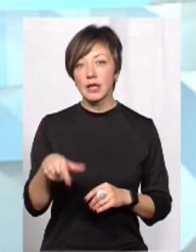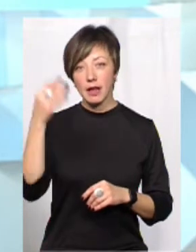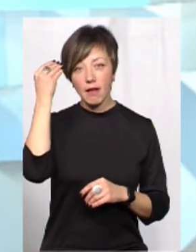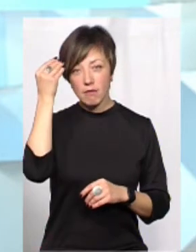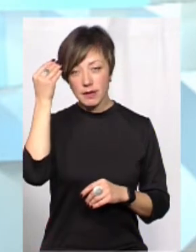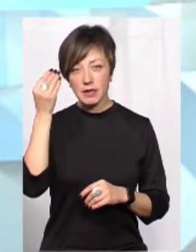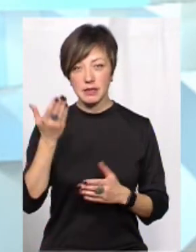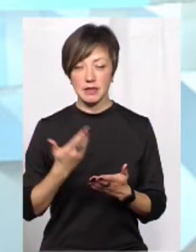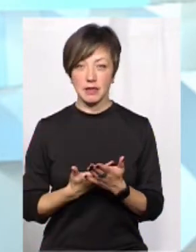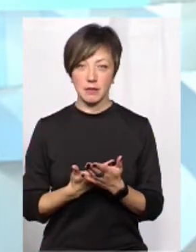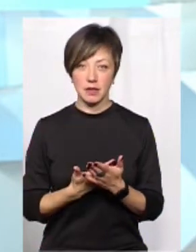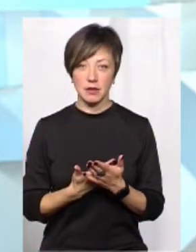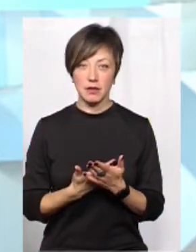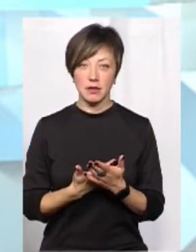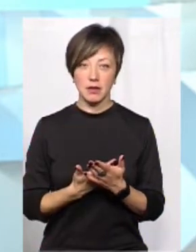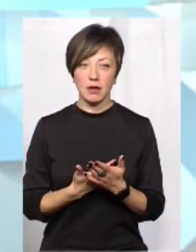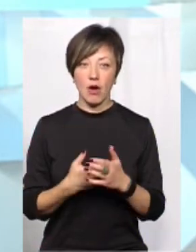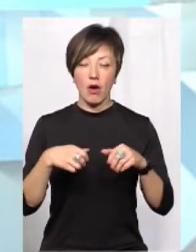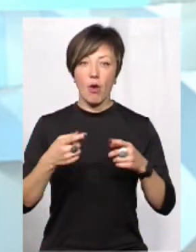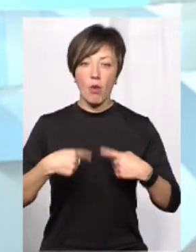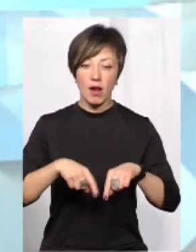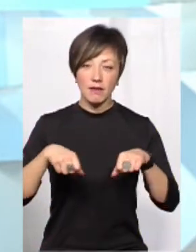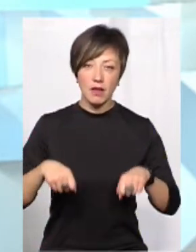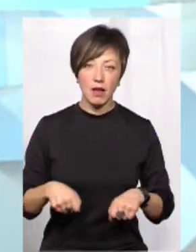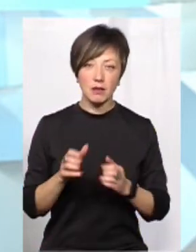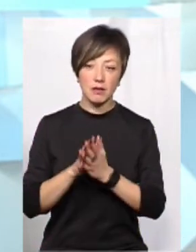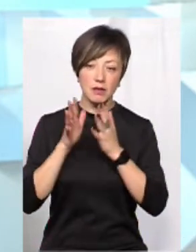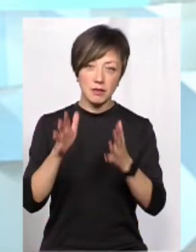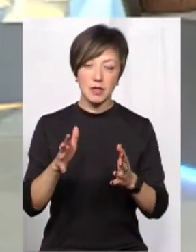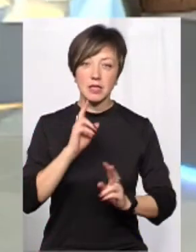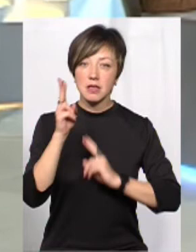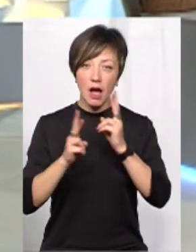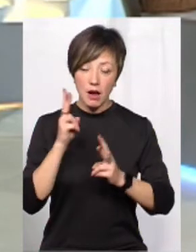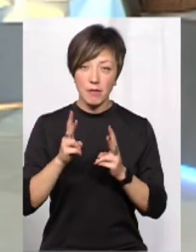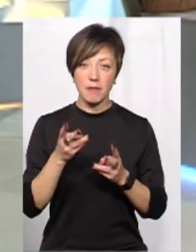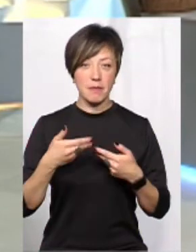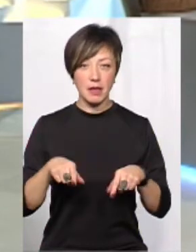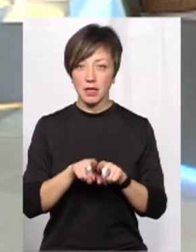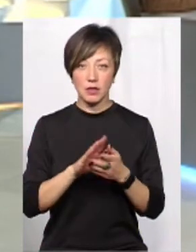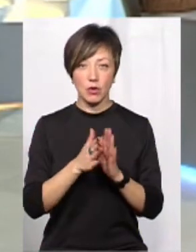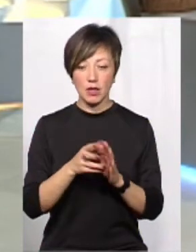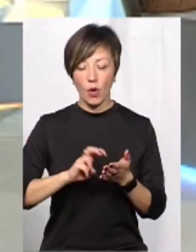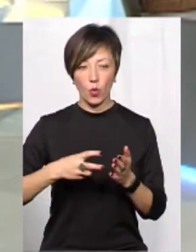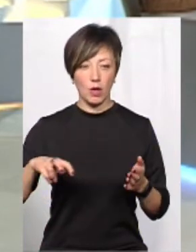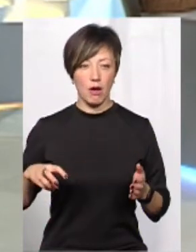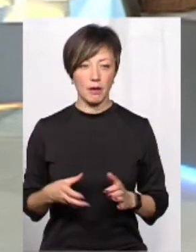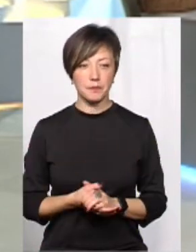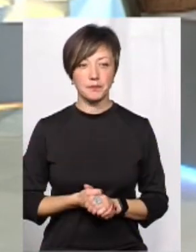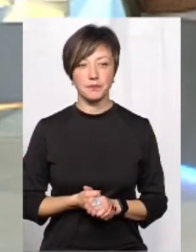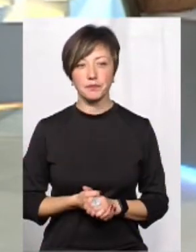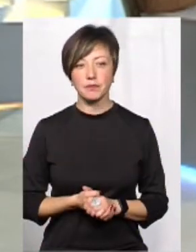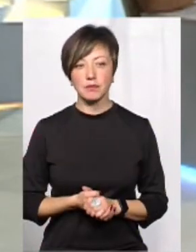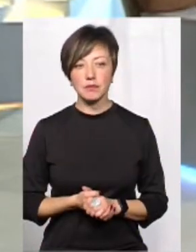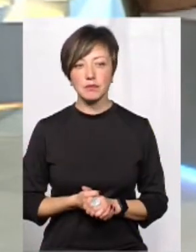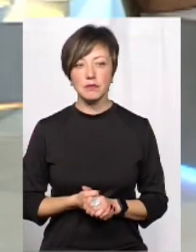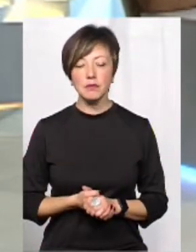якийсь орган влади чи якогось конкретного чиновника завалюватимуть скаргами, ми таких ситуацій уникаємо. Ви